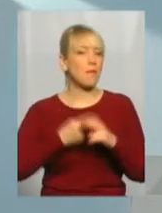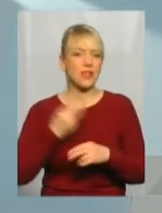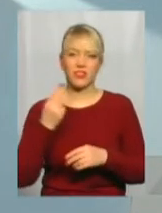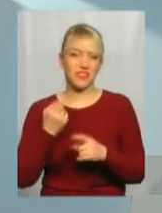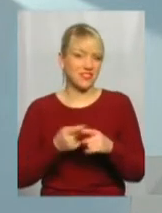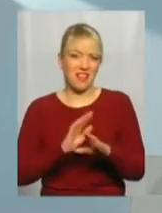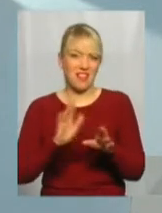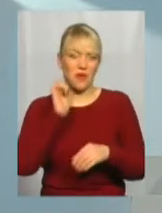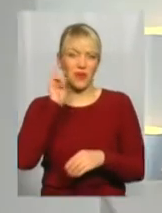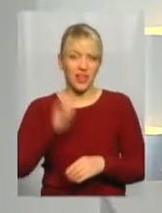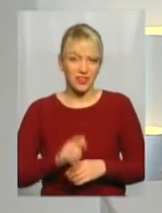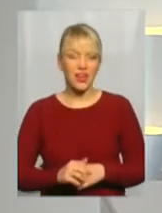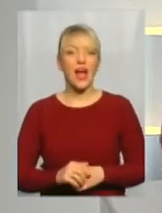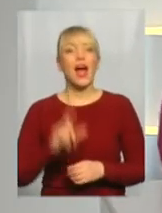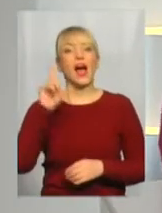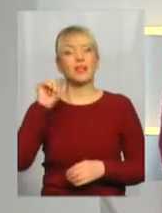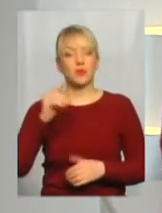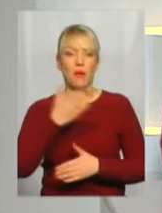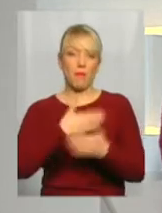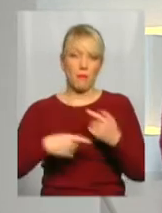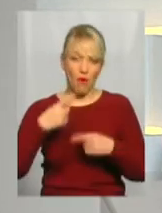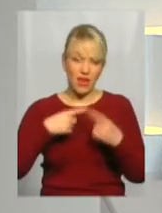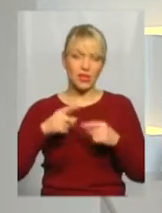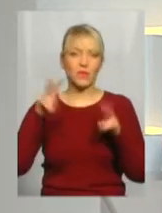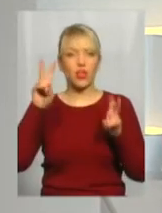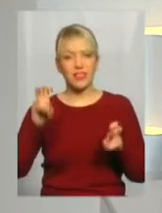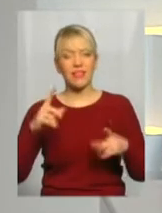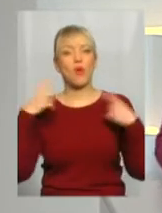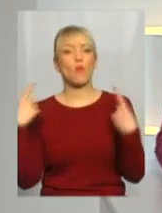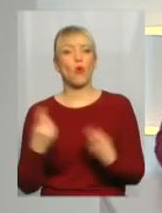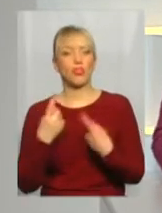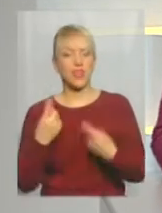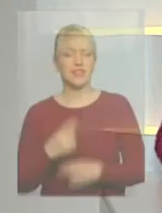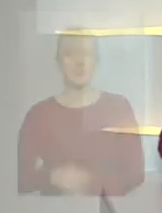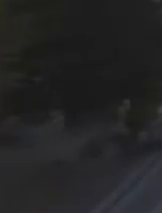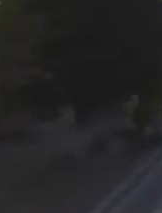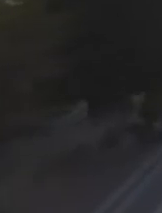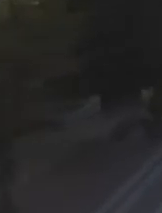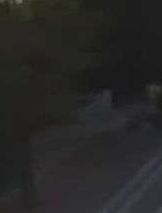Україна. А вже з понеділка ми повернемось до тем буденних, тоді і зустрінемось.